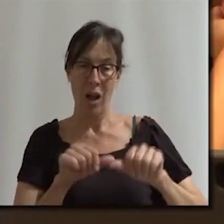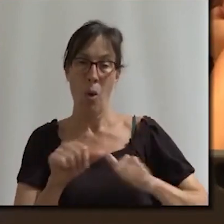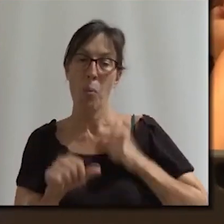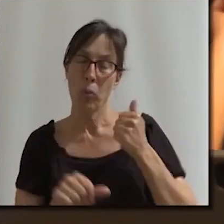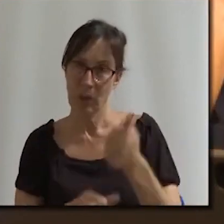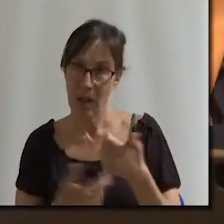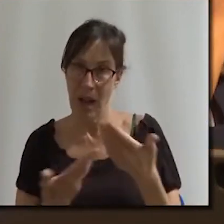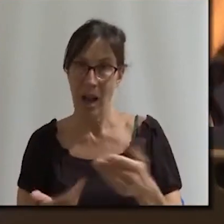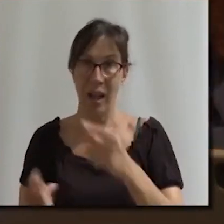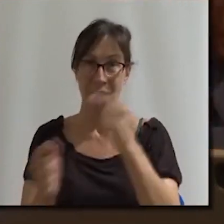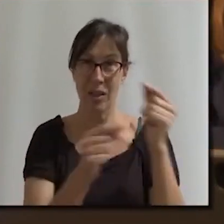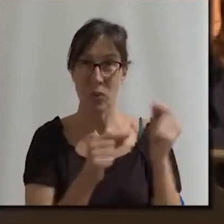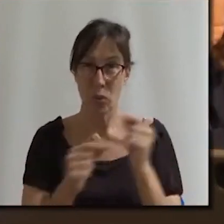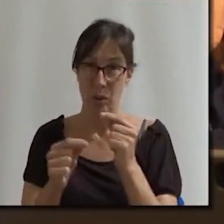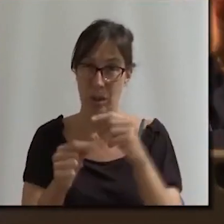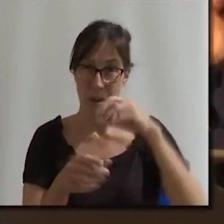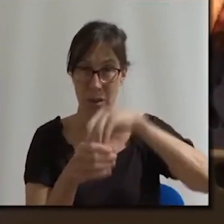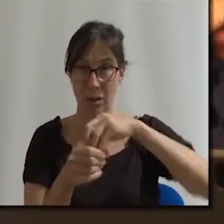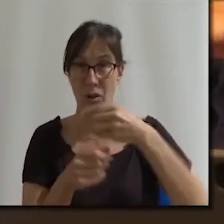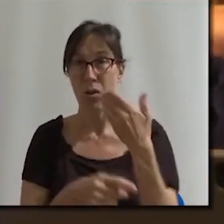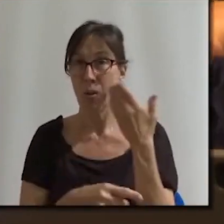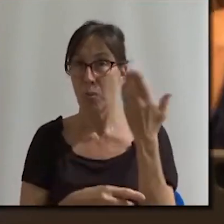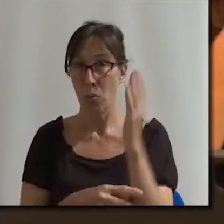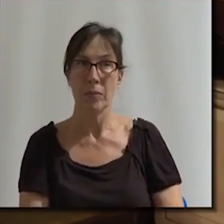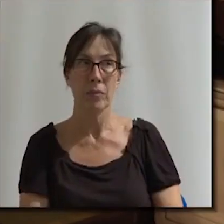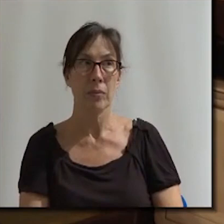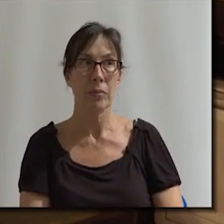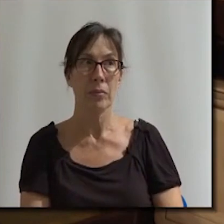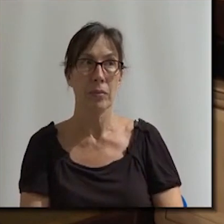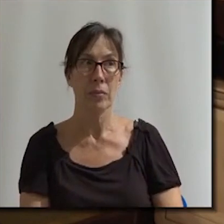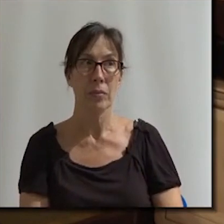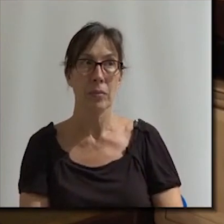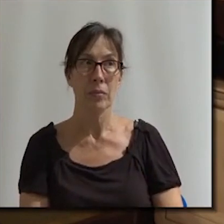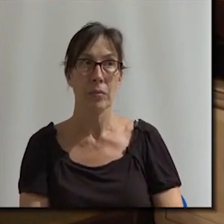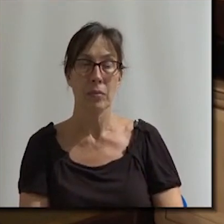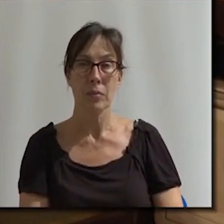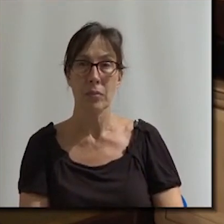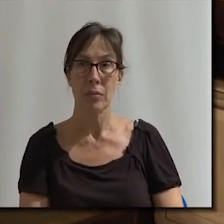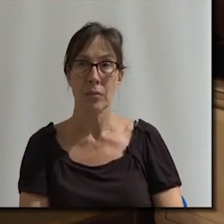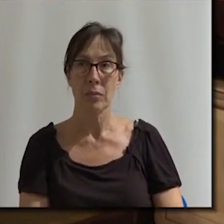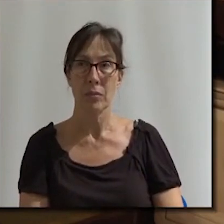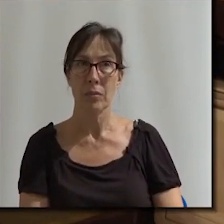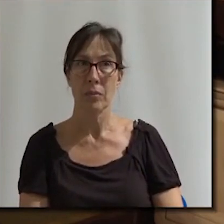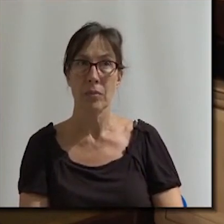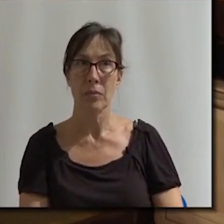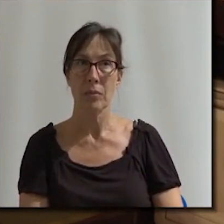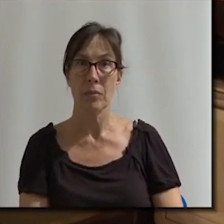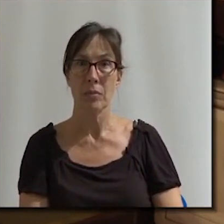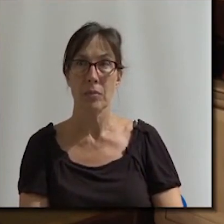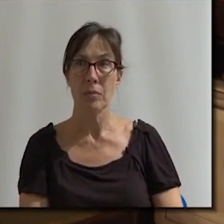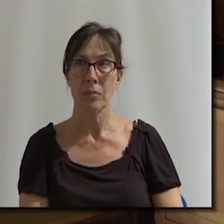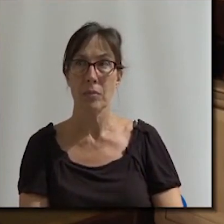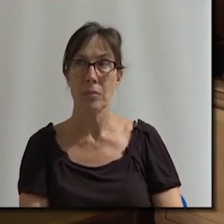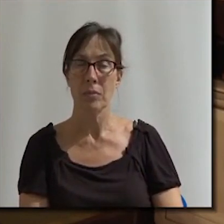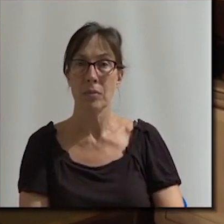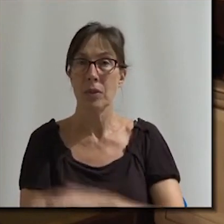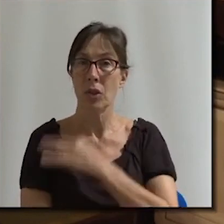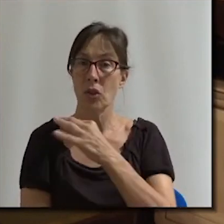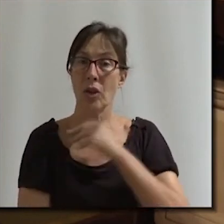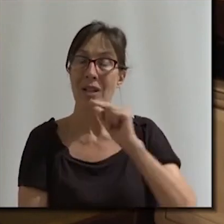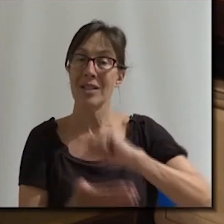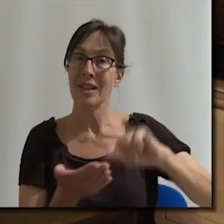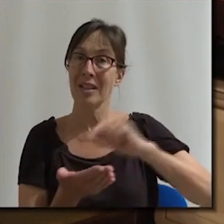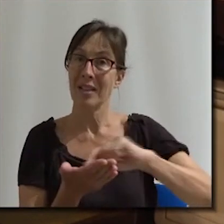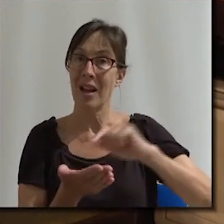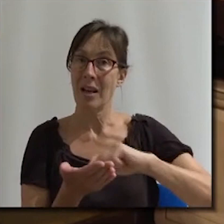discutir ara els termes de la moció, i crec sincerament que és molt millor deixar-la pel proper mes o el mes següent.